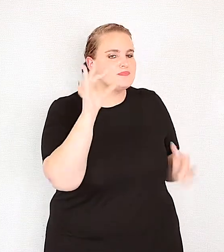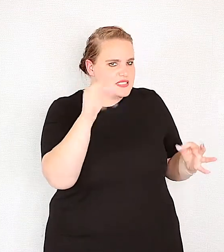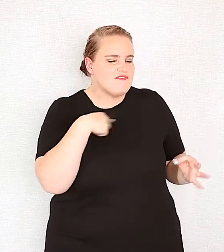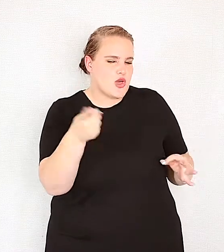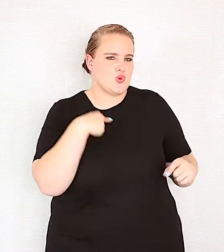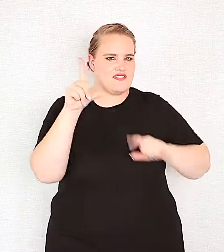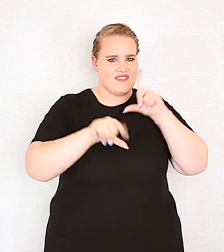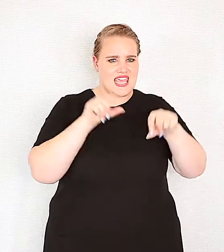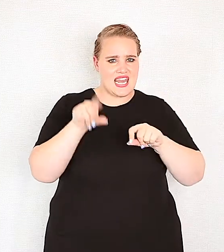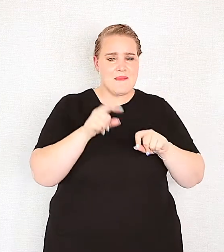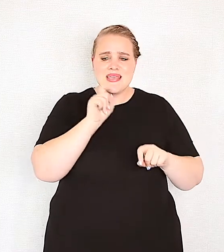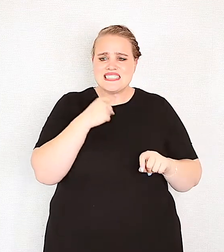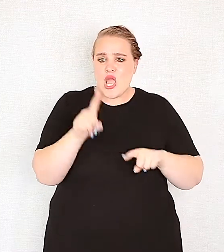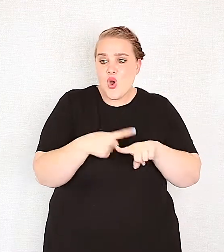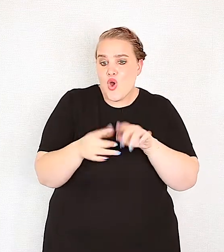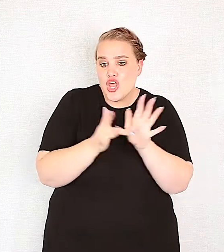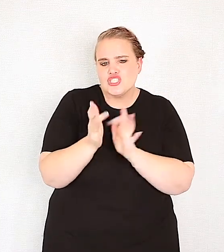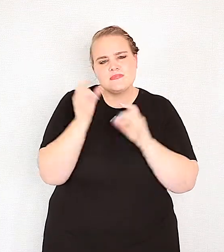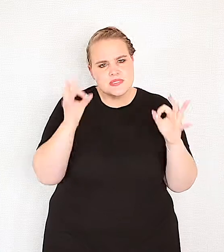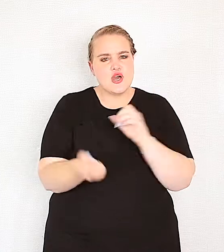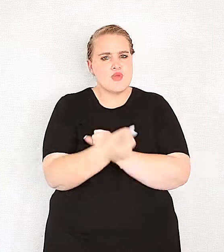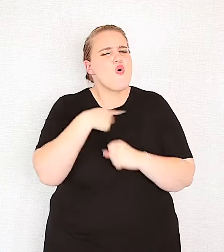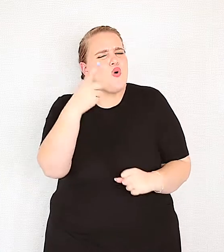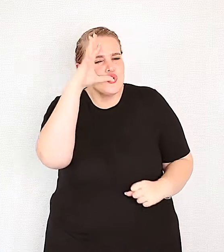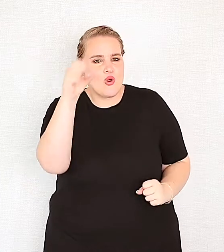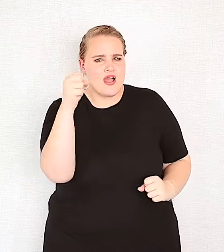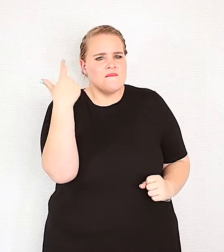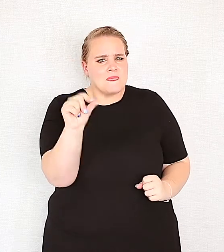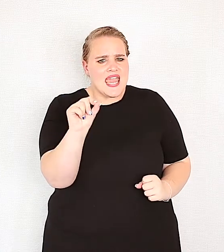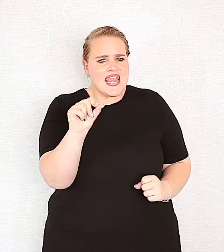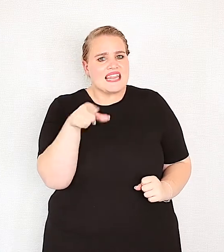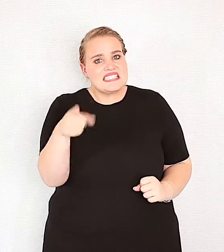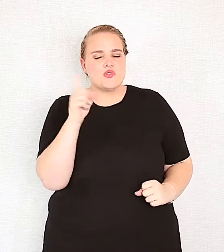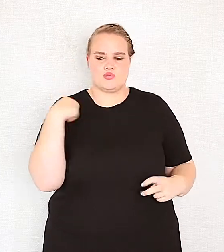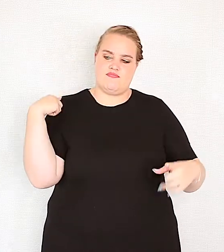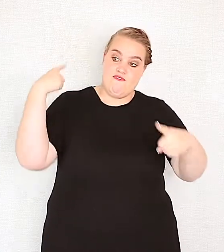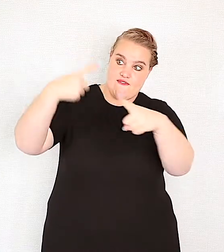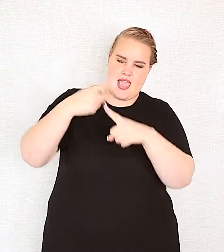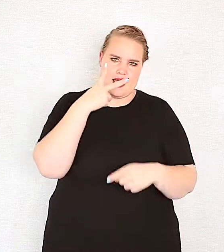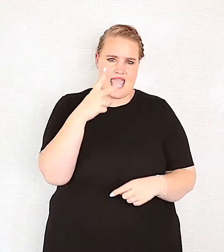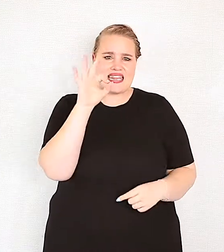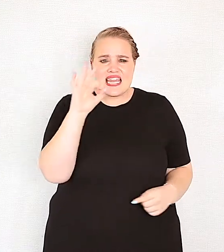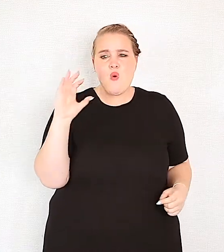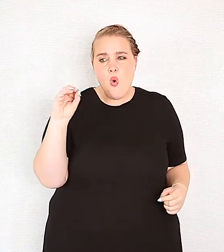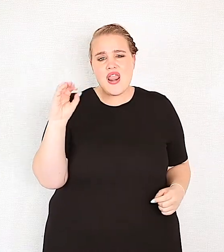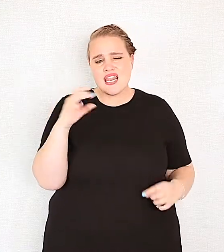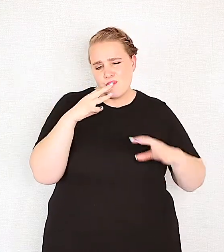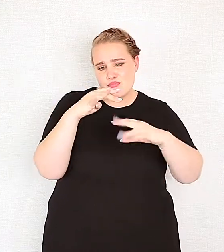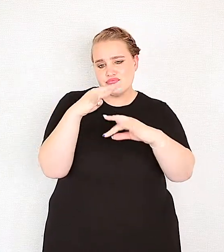Muziek gesê het, het gebeur, en dis wat ons gloe, en dis wat ons gekyk het hierdie week, oor die 300